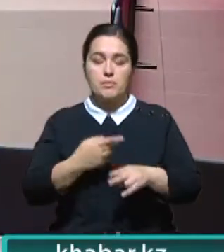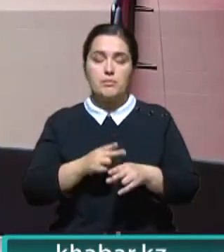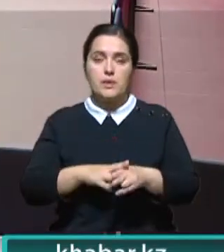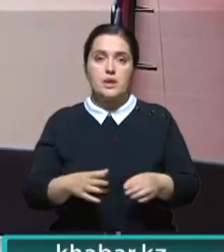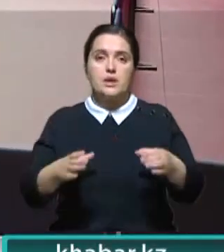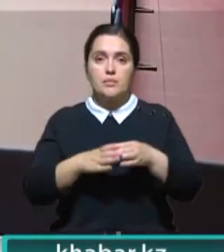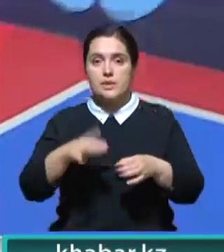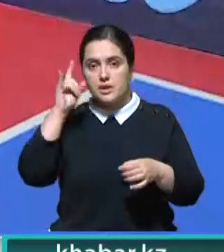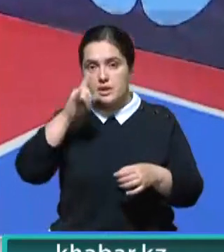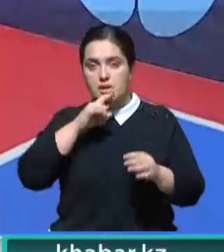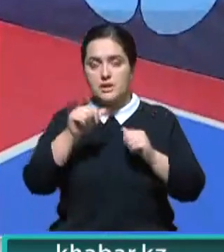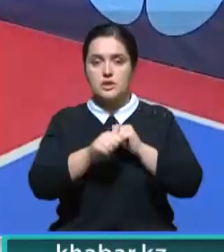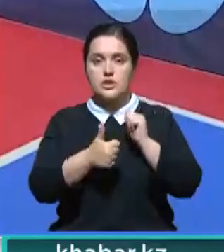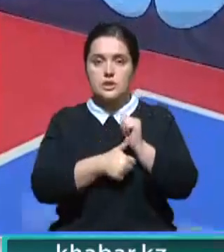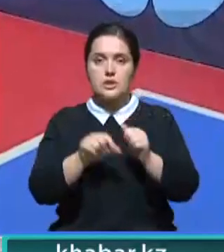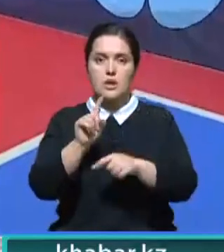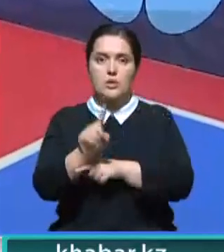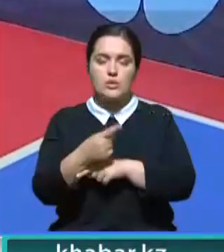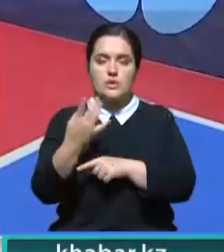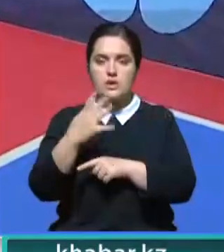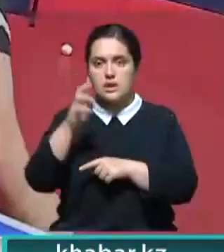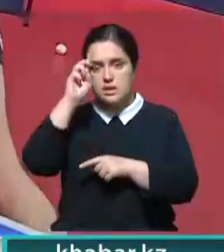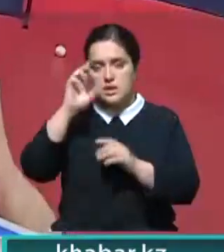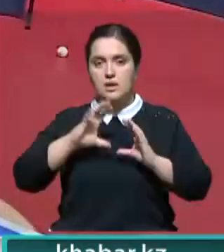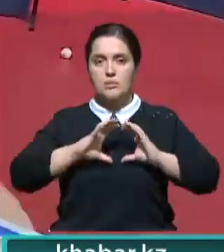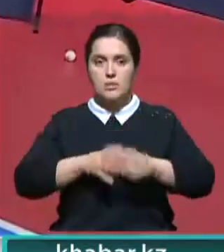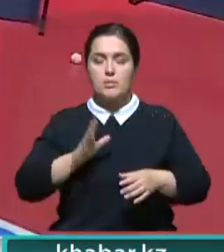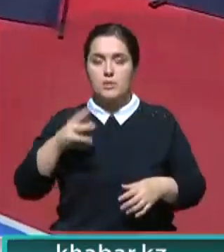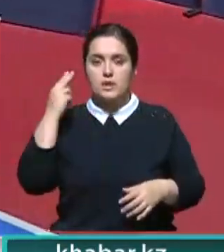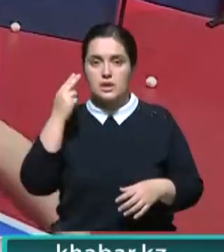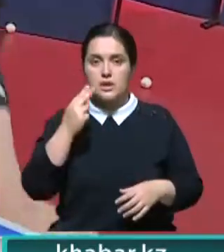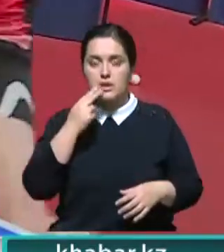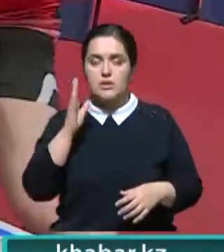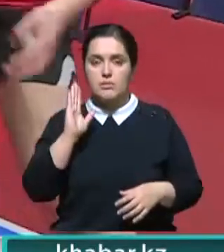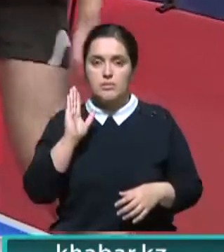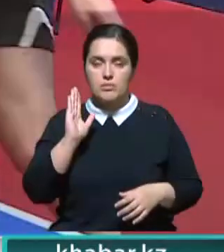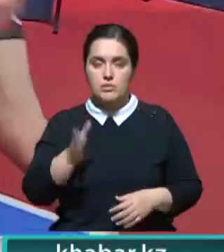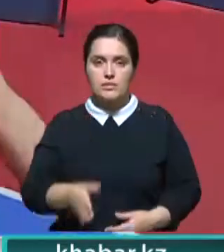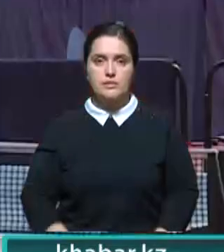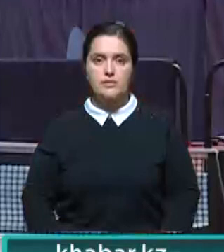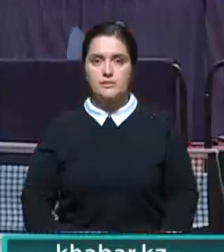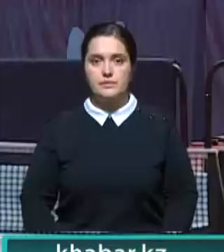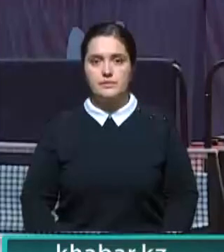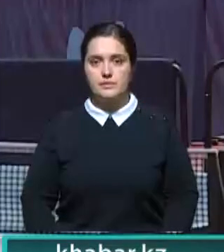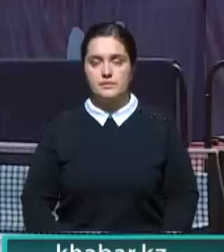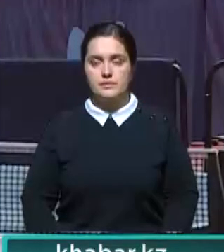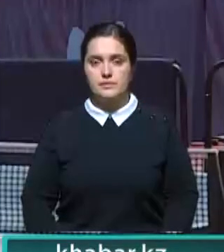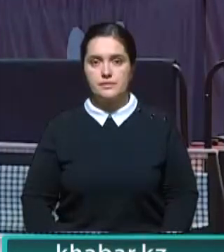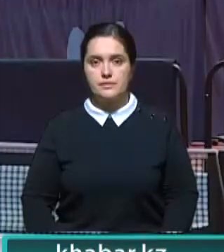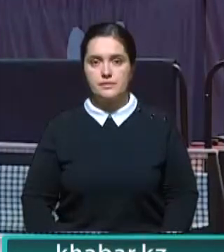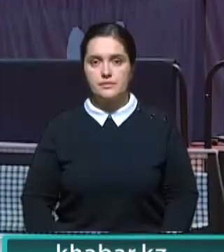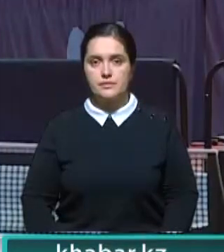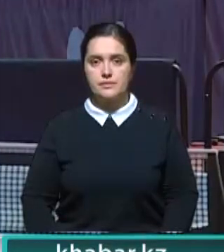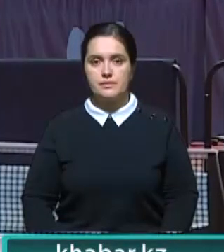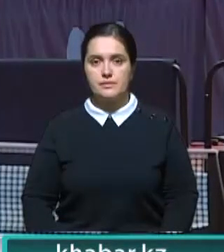Казахстана войти в 16 лучших из 40 стран мира. Чемпионат пройдет в Китае уже этой осенью. Илана Чаус, Иран Акамбаев, Зарина Зулпыхар,